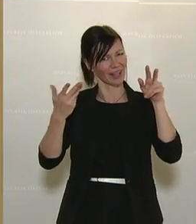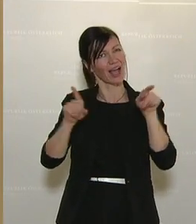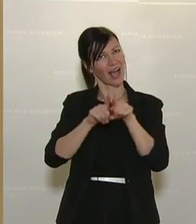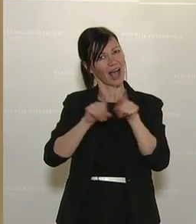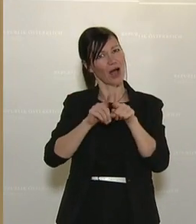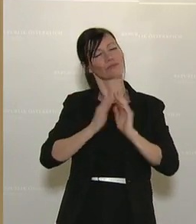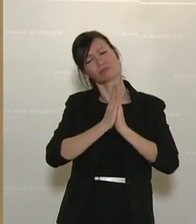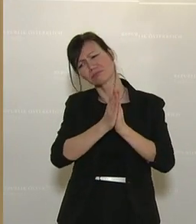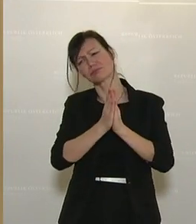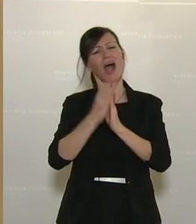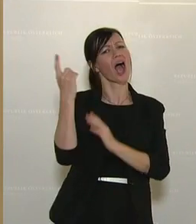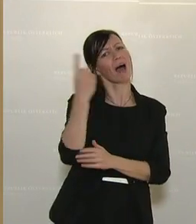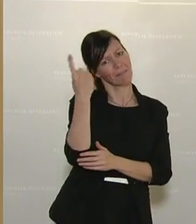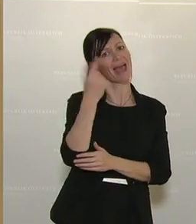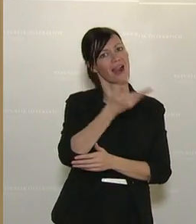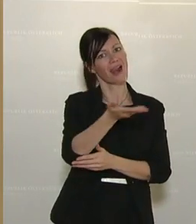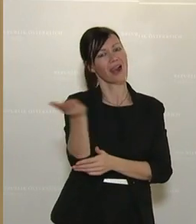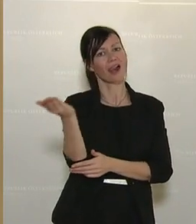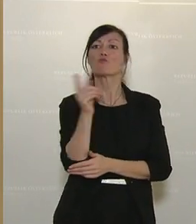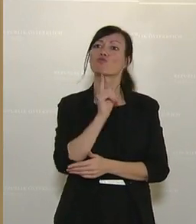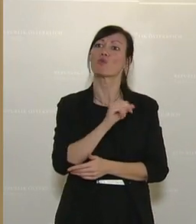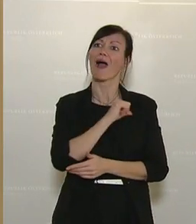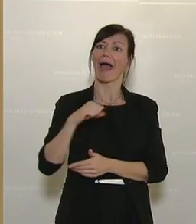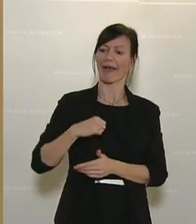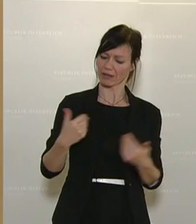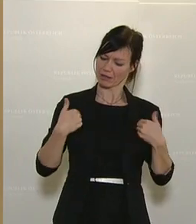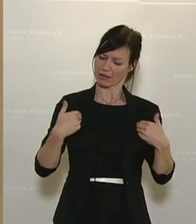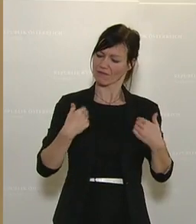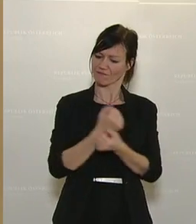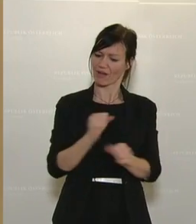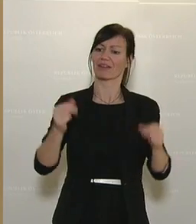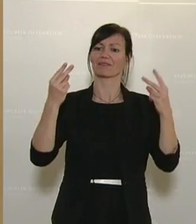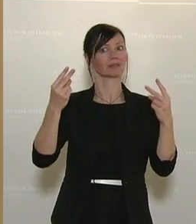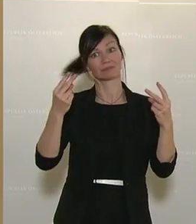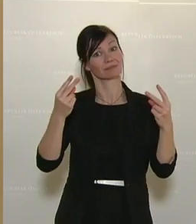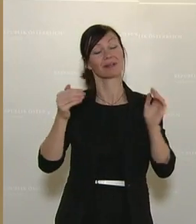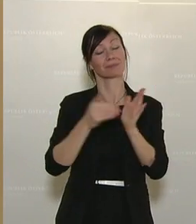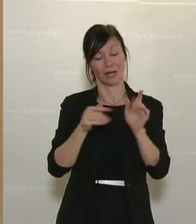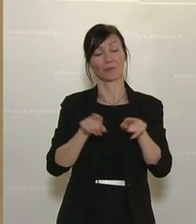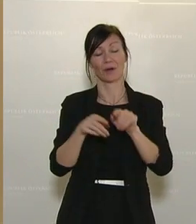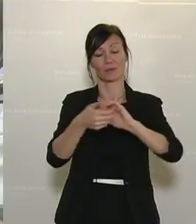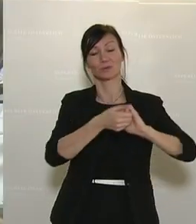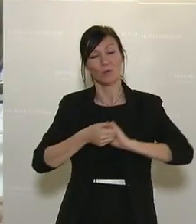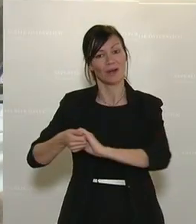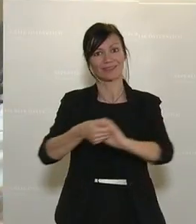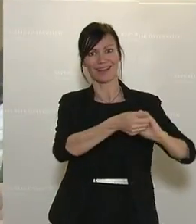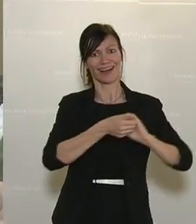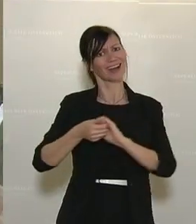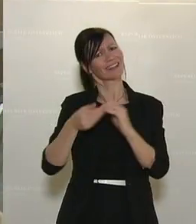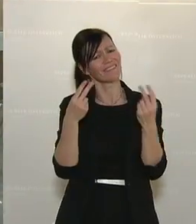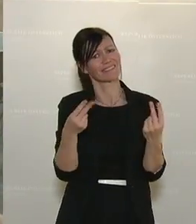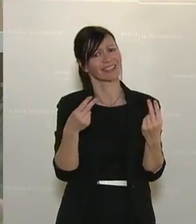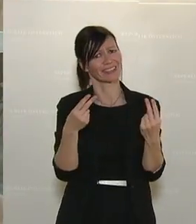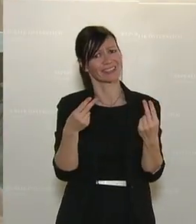auch als Appell an diejenigen, die immer meinen, nur die Freiheit des Einzelnen ist alles. Wir brauchen schon auch Solidarität in der Gesellschaft. Und das ist mir sehr